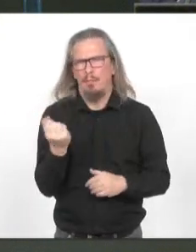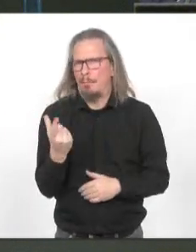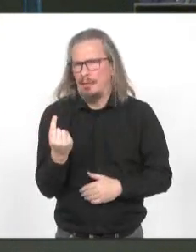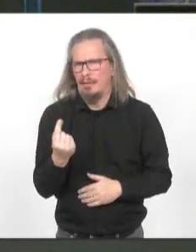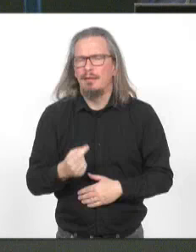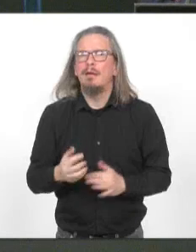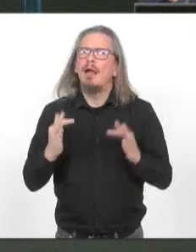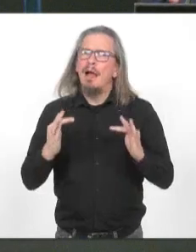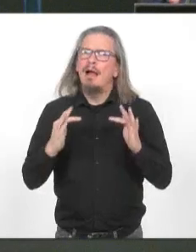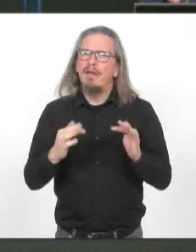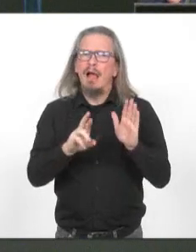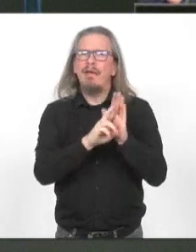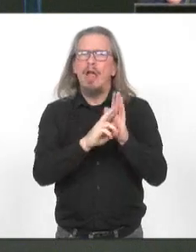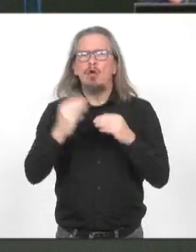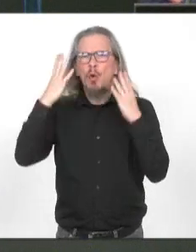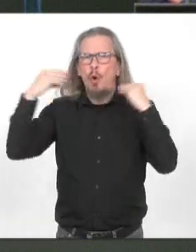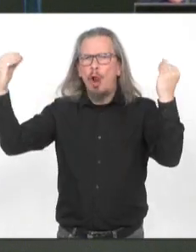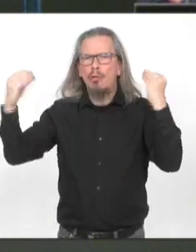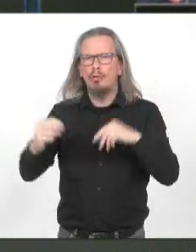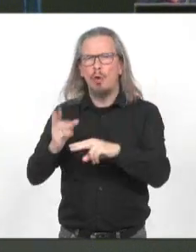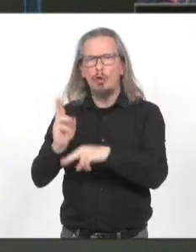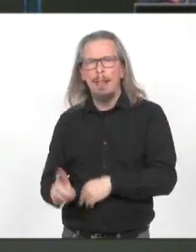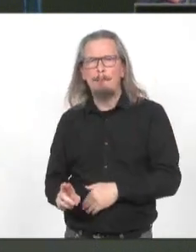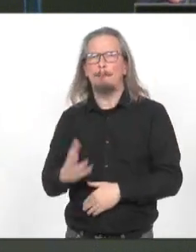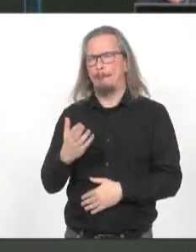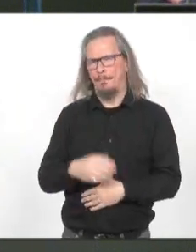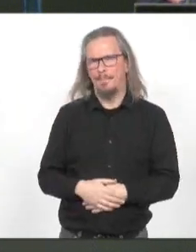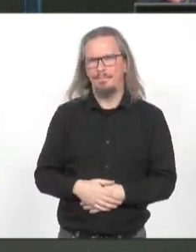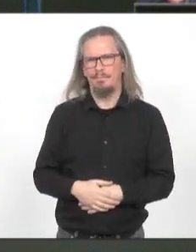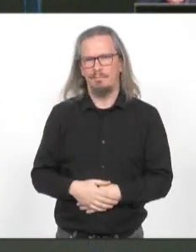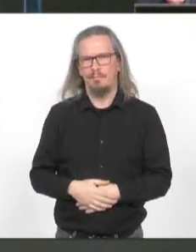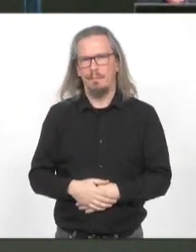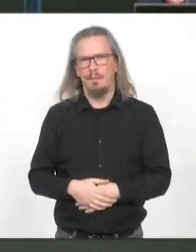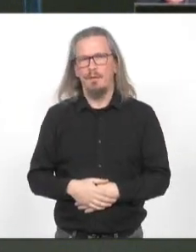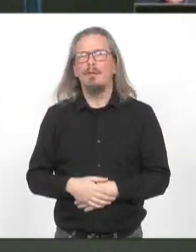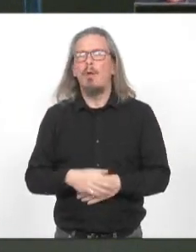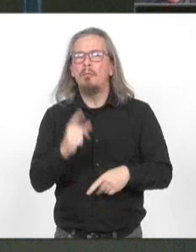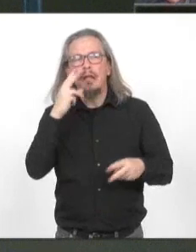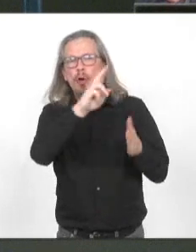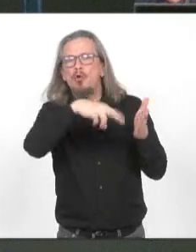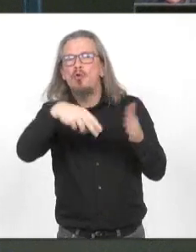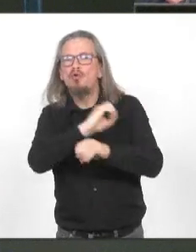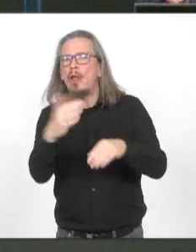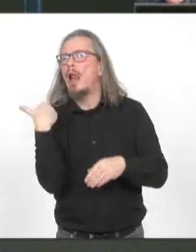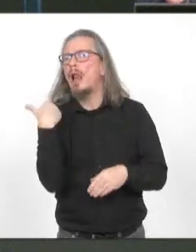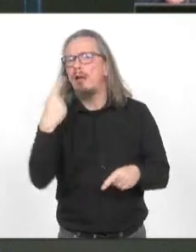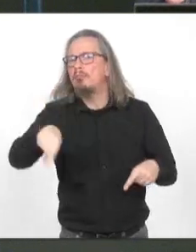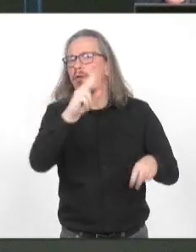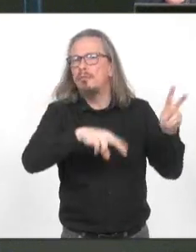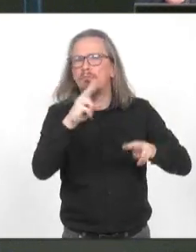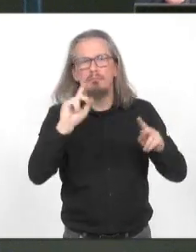la référence à Rotterdam qu'évoquait notre collègue Ambrozévitch, pour dire, mais d'aucun l peut-être lu dans la presse très récemment,